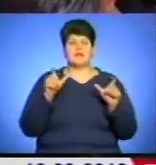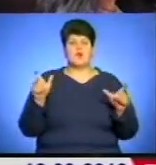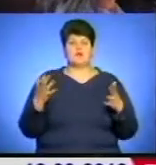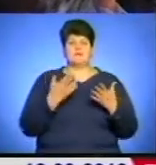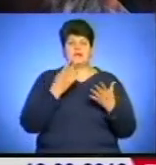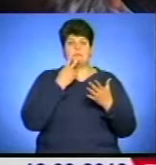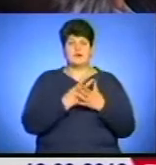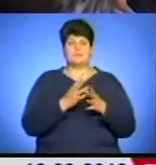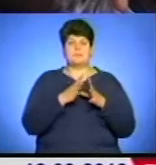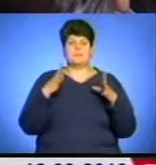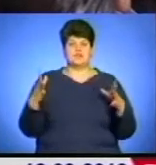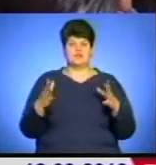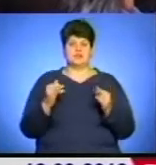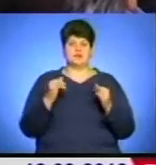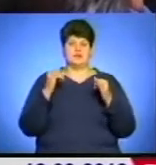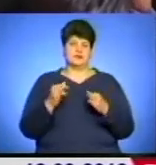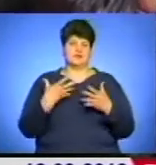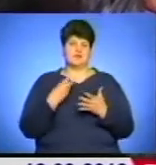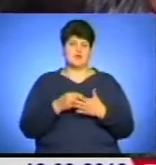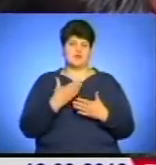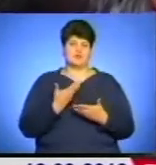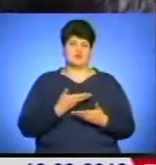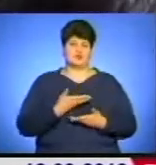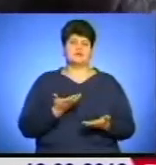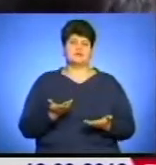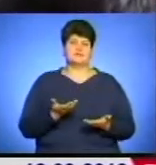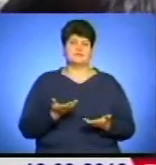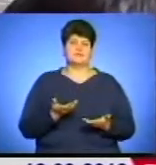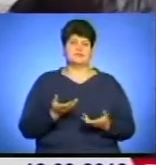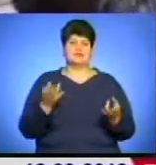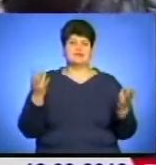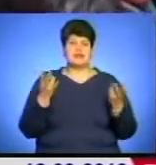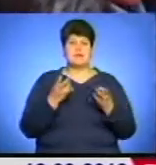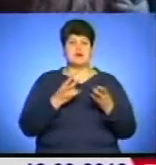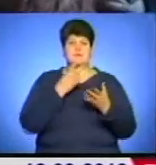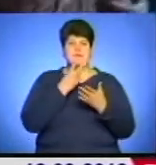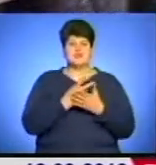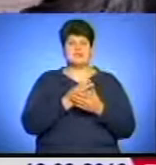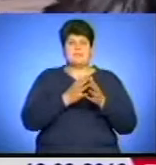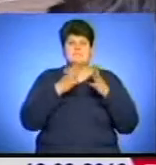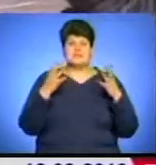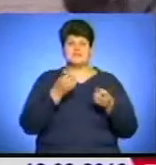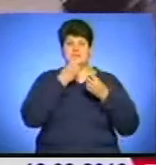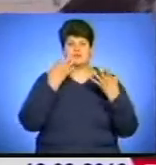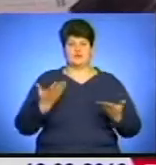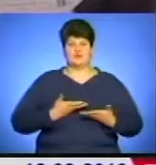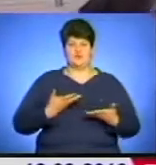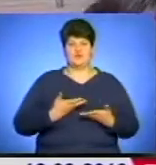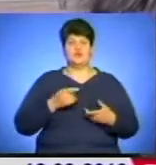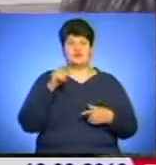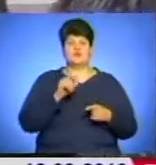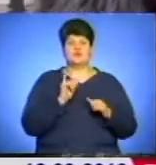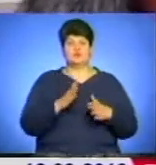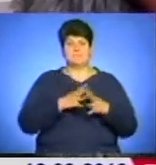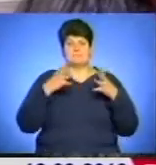бачать більше негативно у своєму житті? Ну, напевно, що потрібно бачити більше позитивно у своєму житті. Тоді в них буде